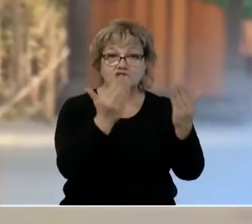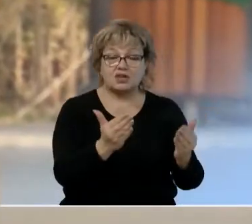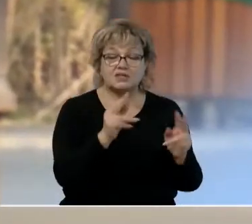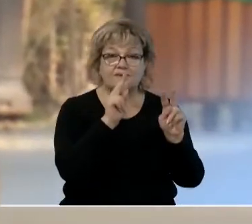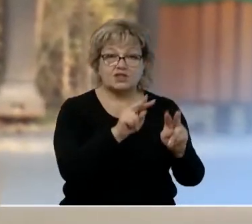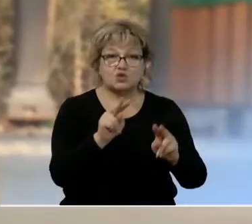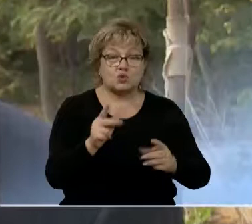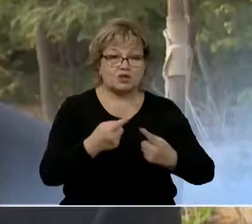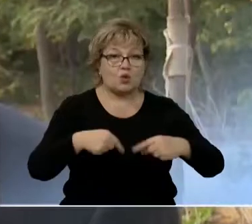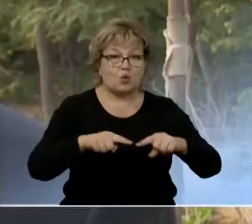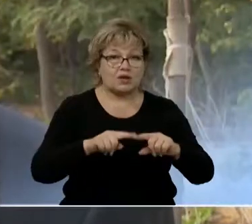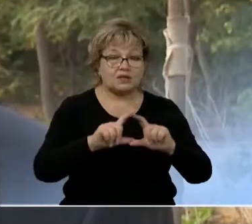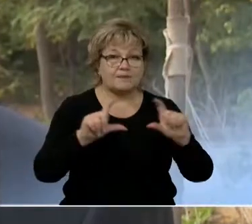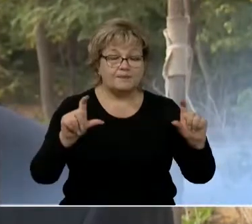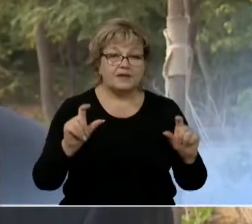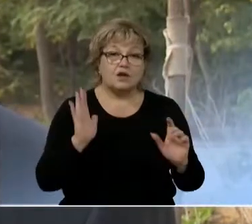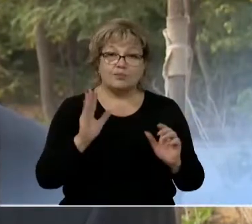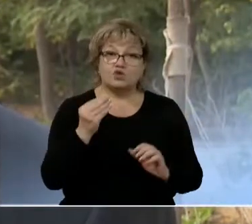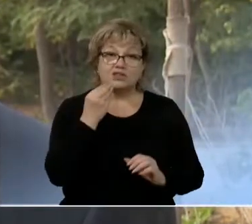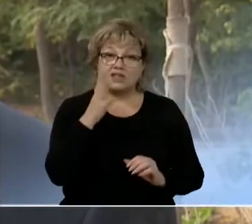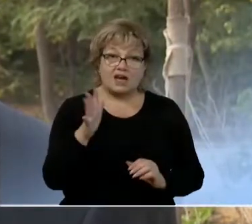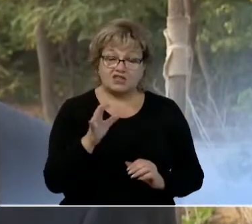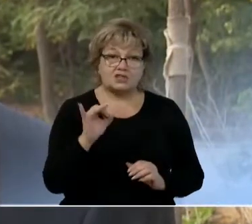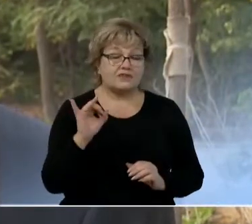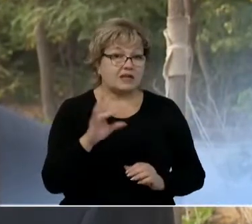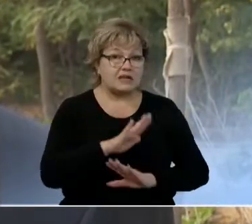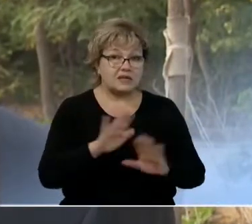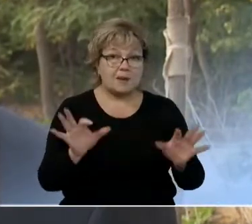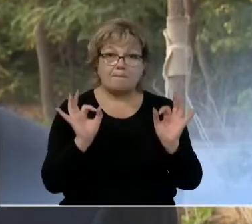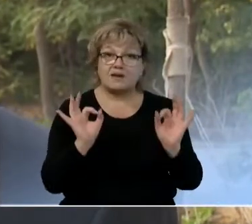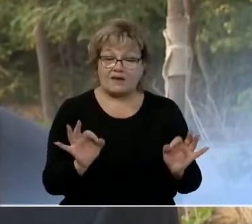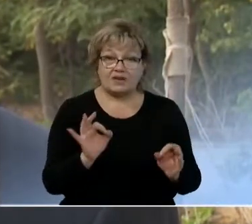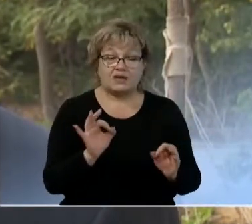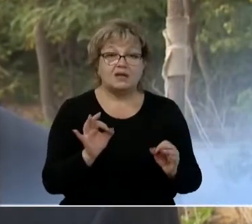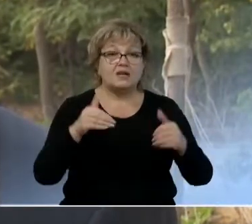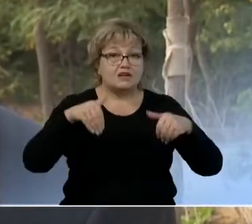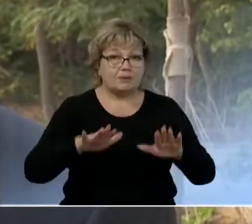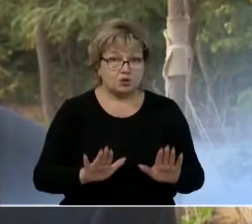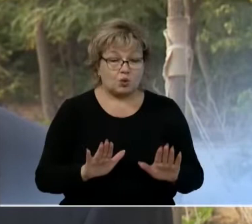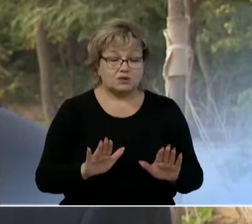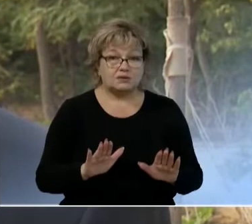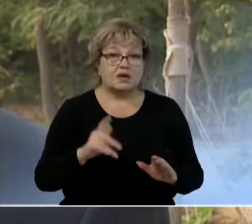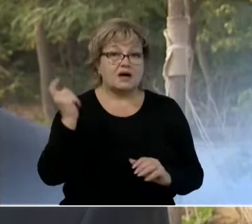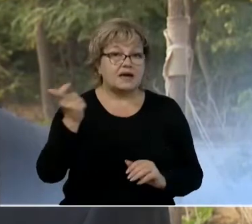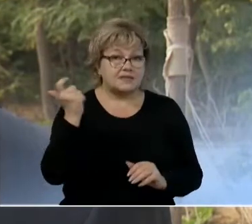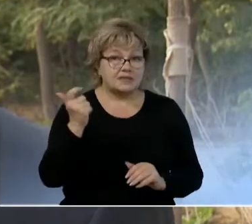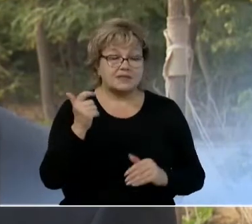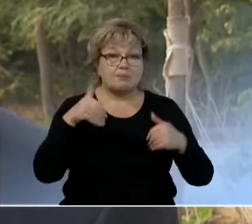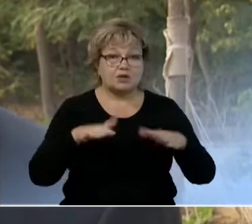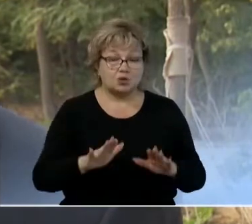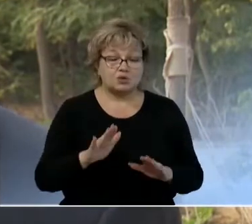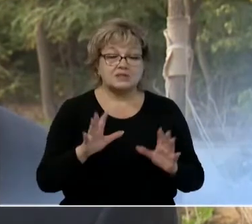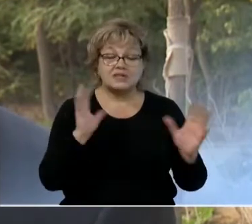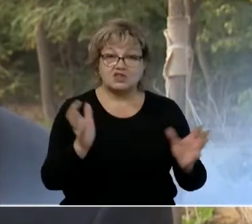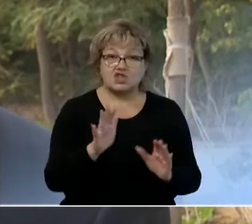надзорные органы. Если будет некачественный и неправильный подход, нехозяйский подход к содержанию